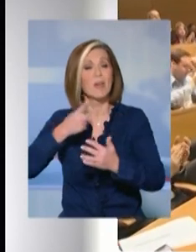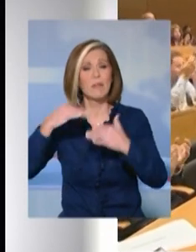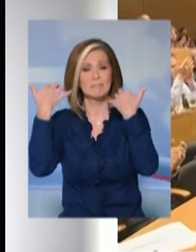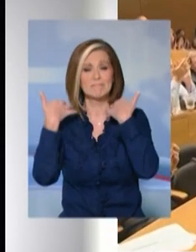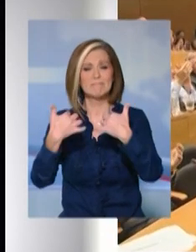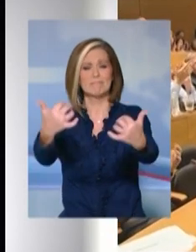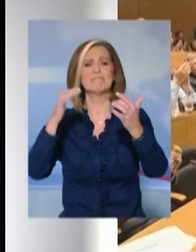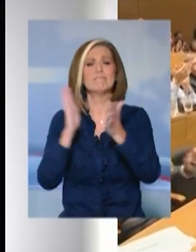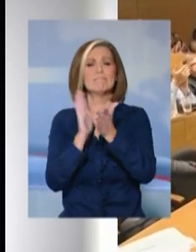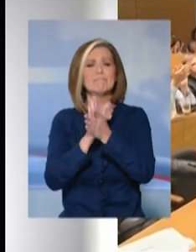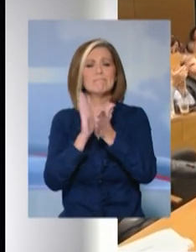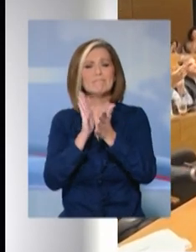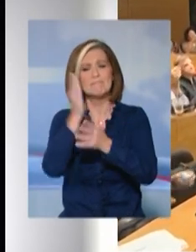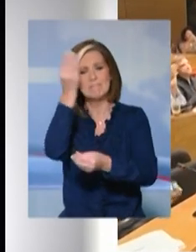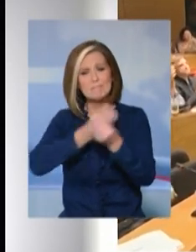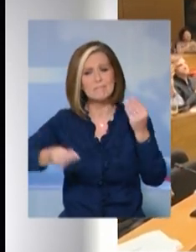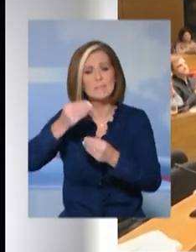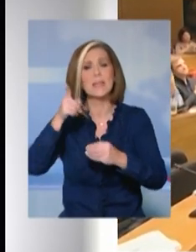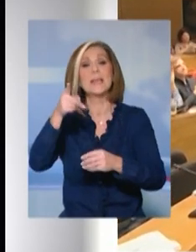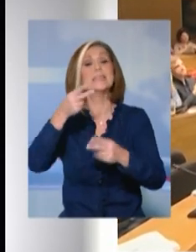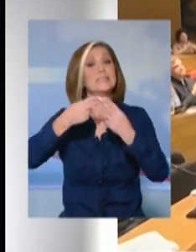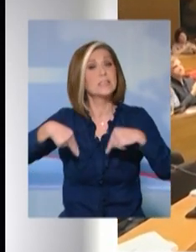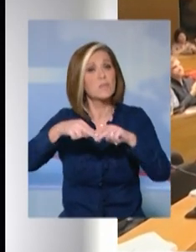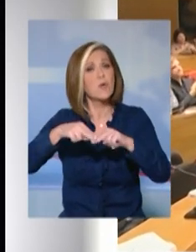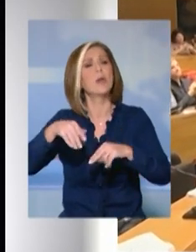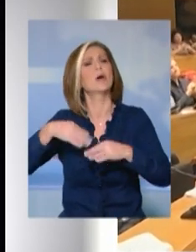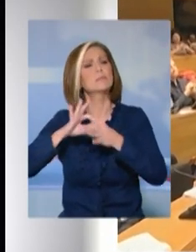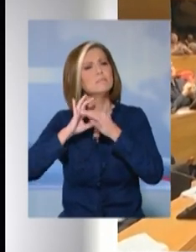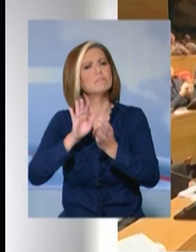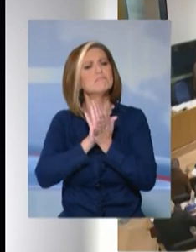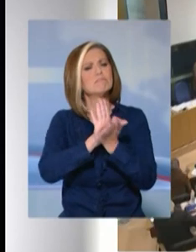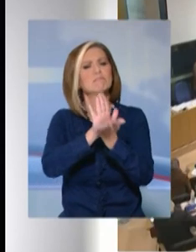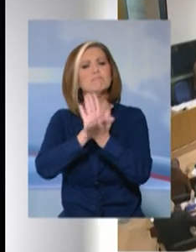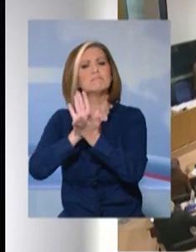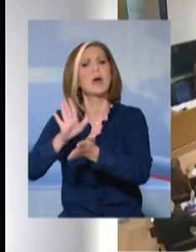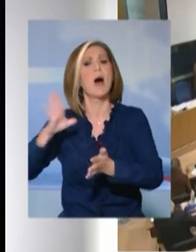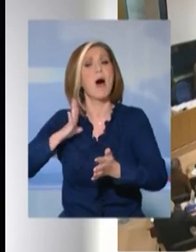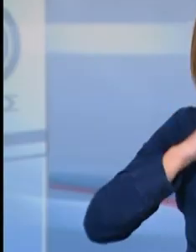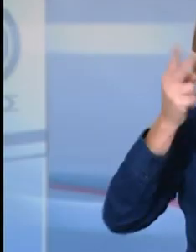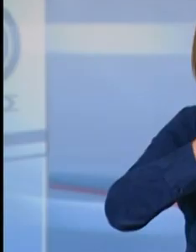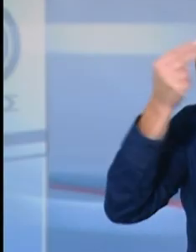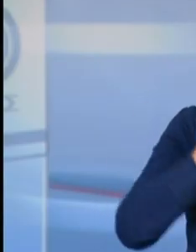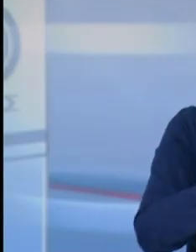από τους Δημοτικούς Συμβούλους ενώ το Συμβούλιο θα συνεχίσει τις βραβεύσεις σε συνδημότες μας που διακρίνονται.